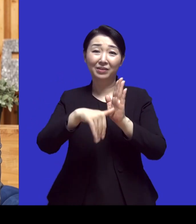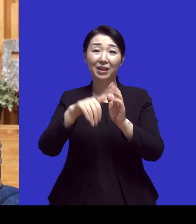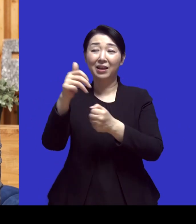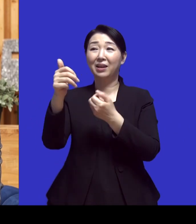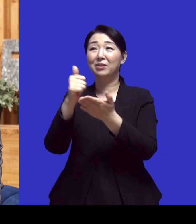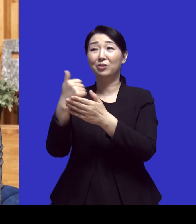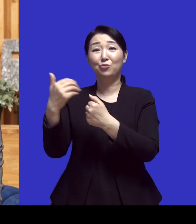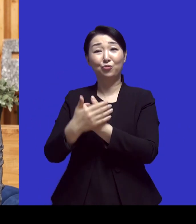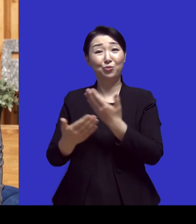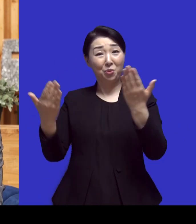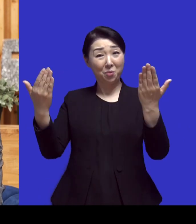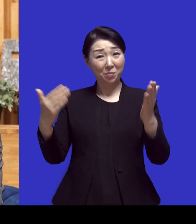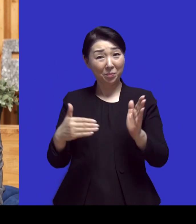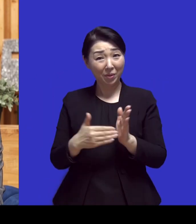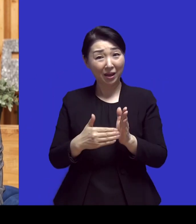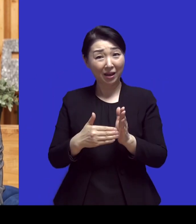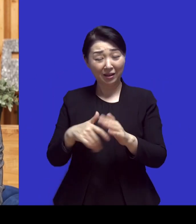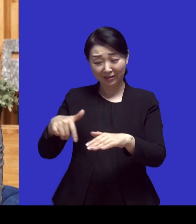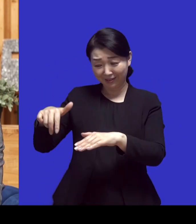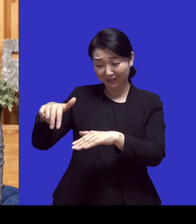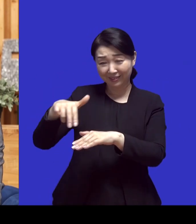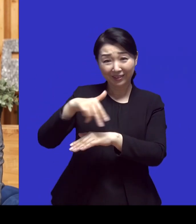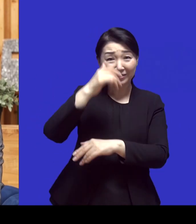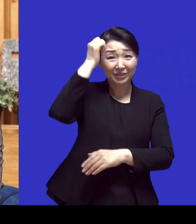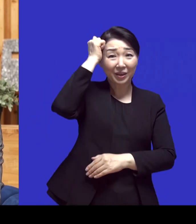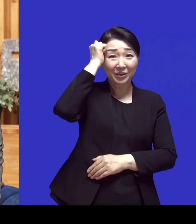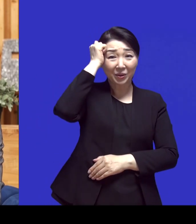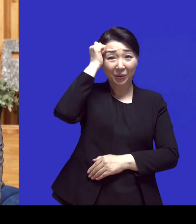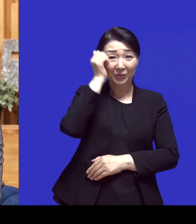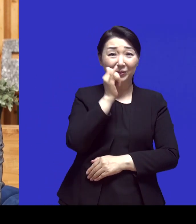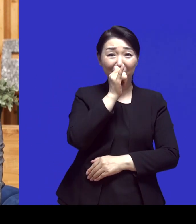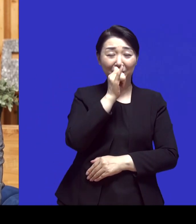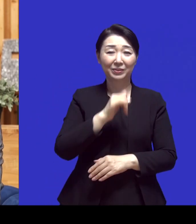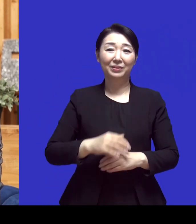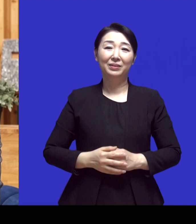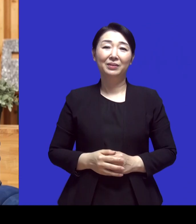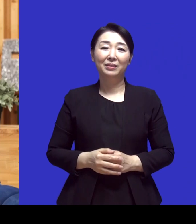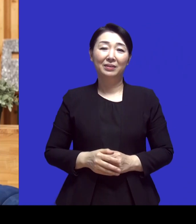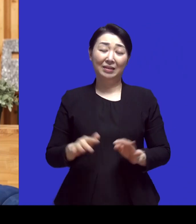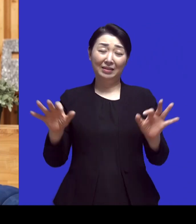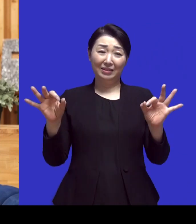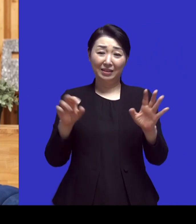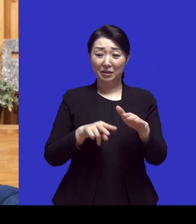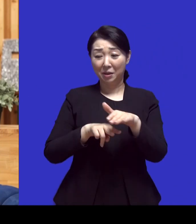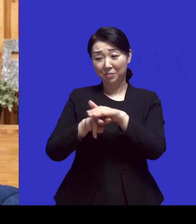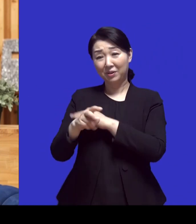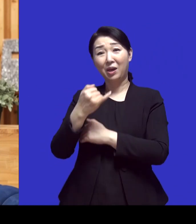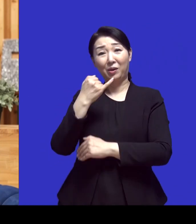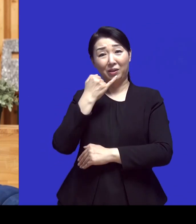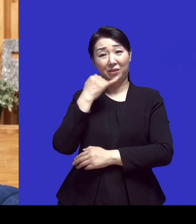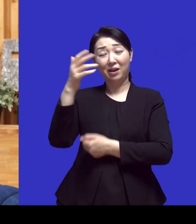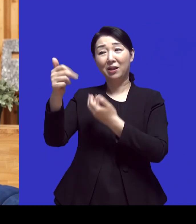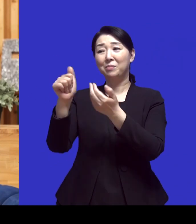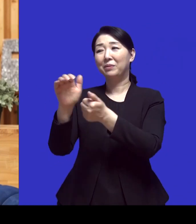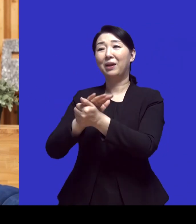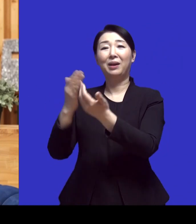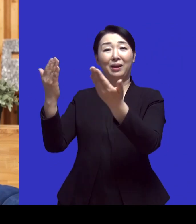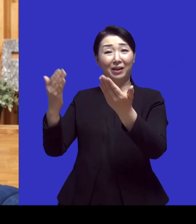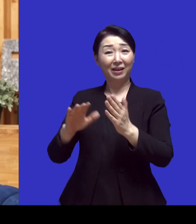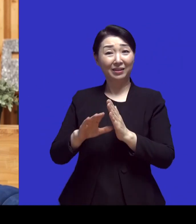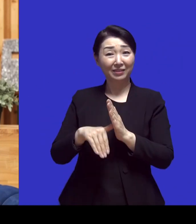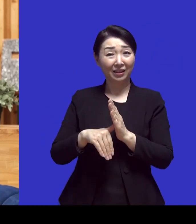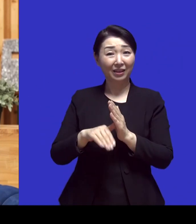위로받던 산책의 기억 속에서 잠시 피해 있어도 되라고 하나님께서 따뜻하게 위로해 주셨을 때